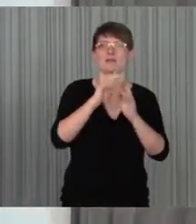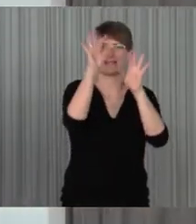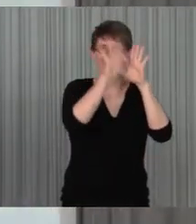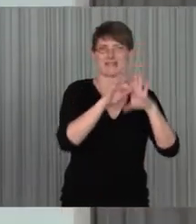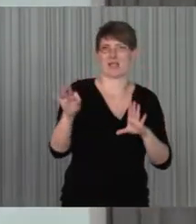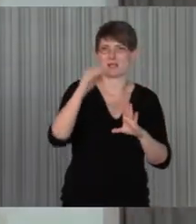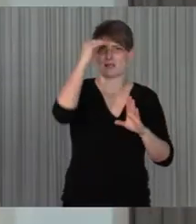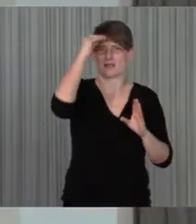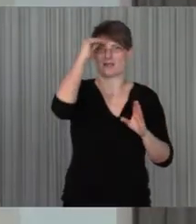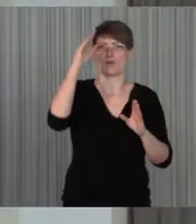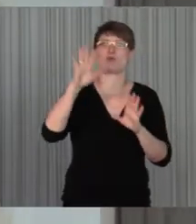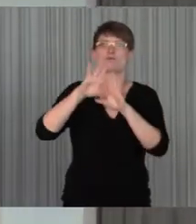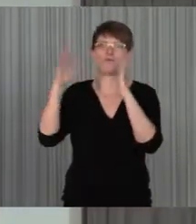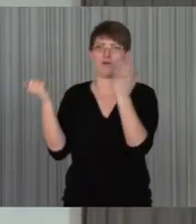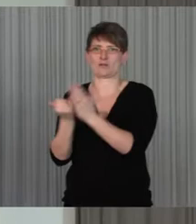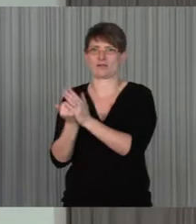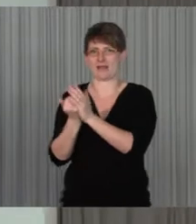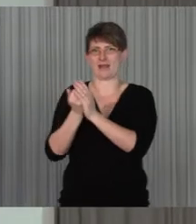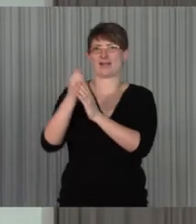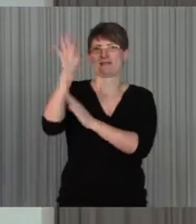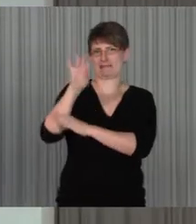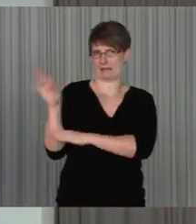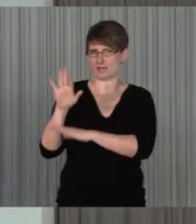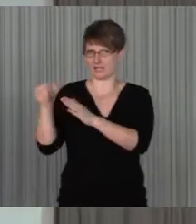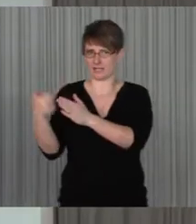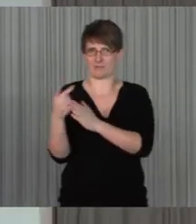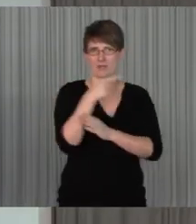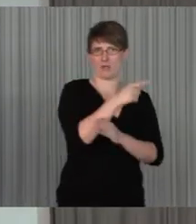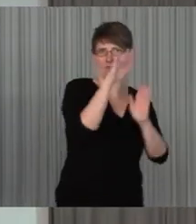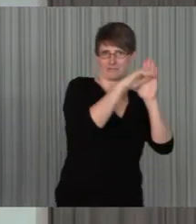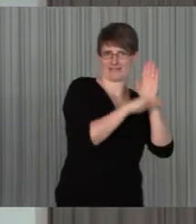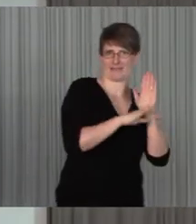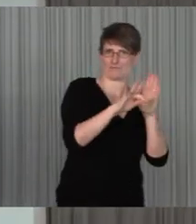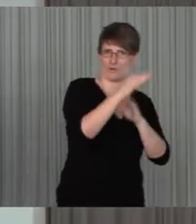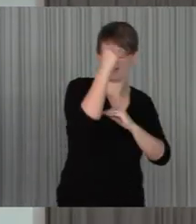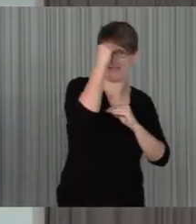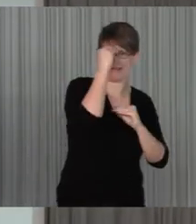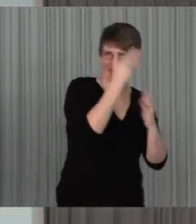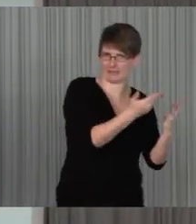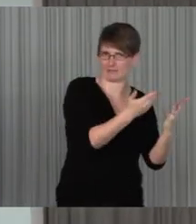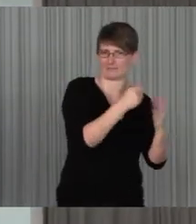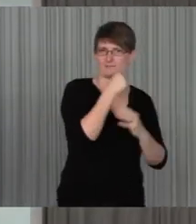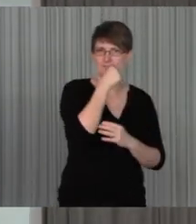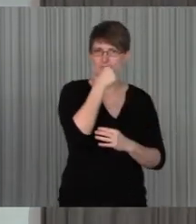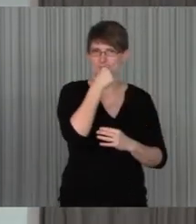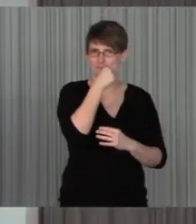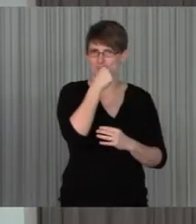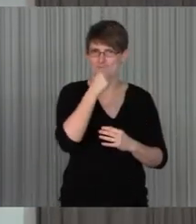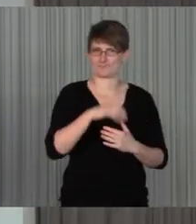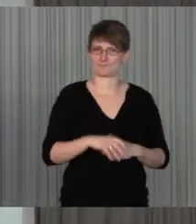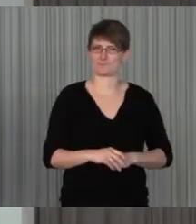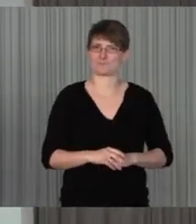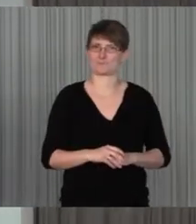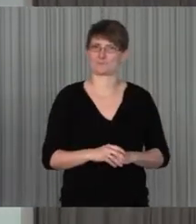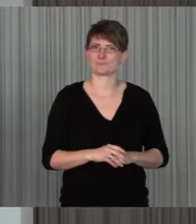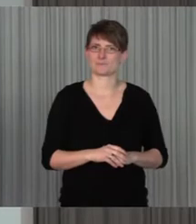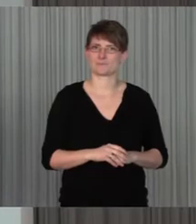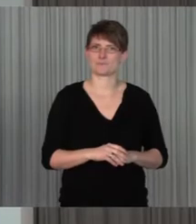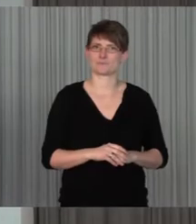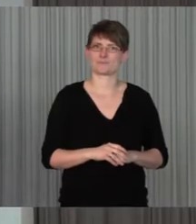wie das Universal Design gibt es auch sozusagen so Prinzipien, die sich eben mit dem Lernen für alle